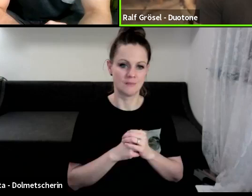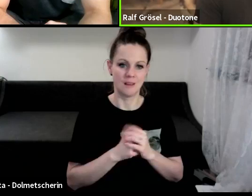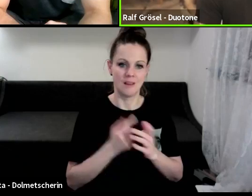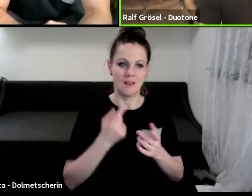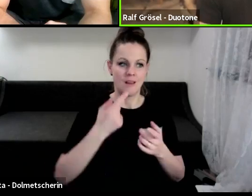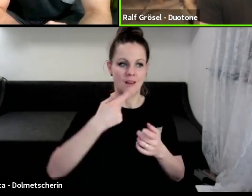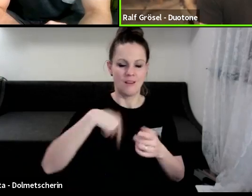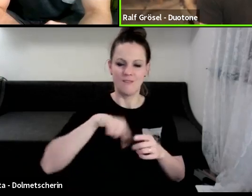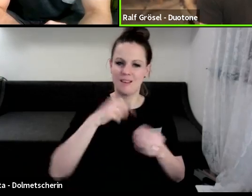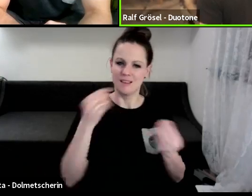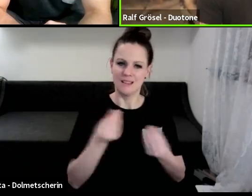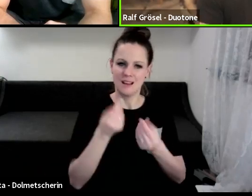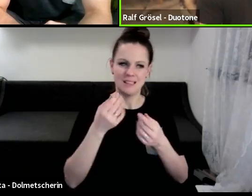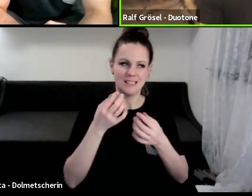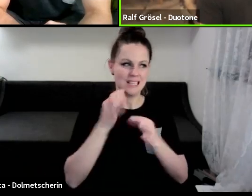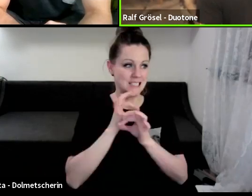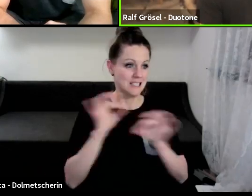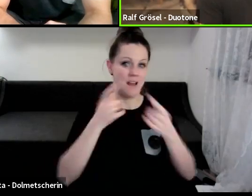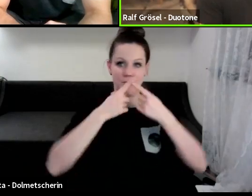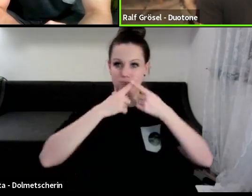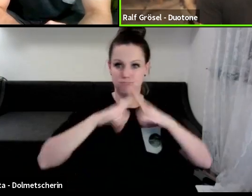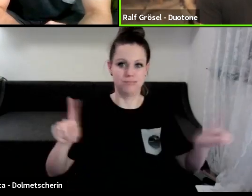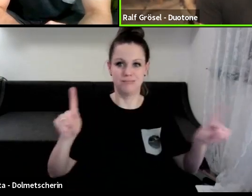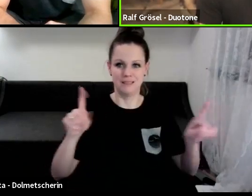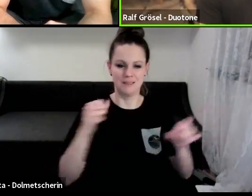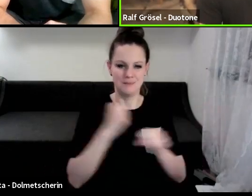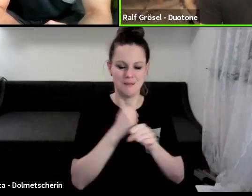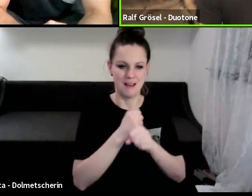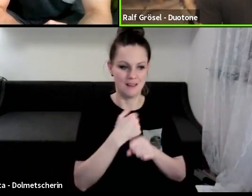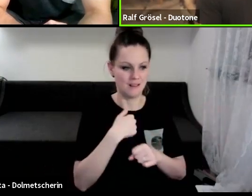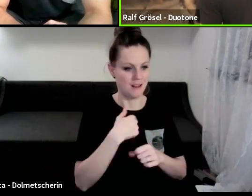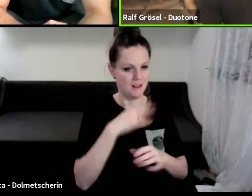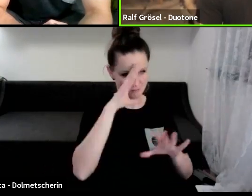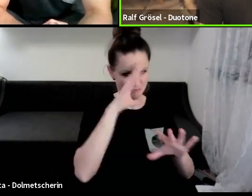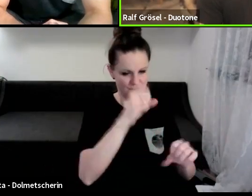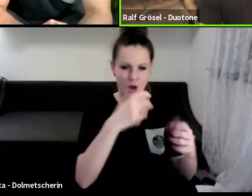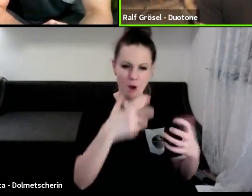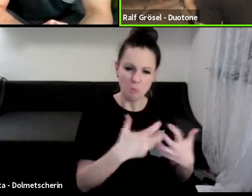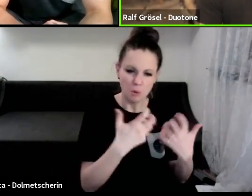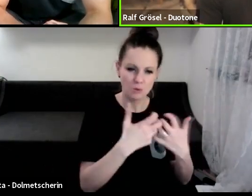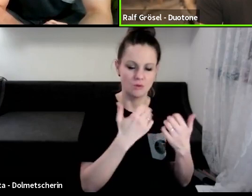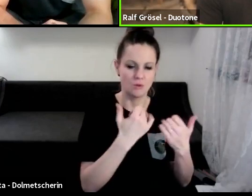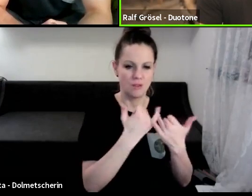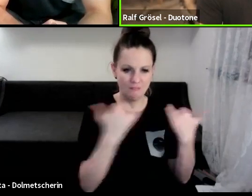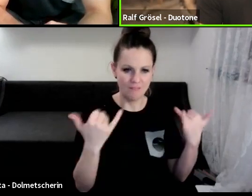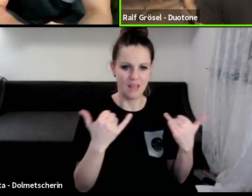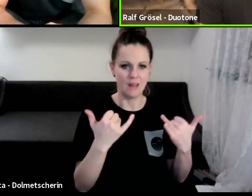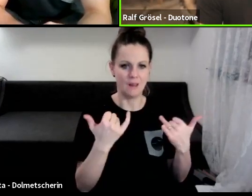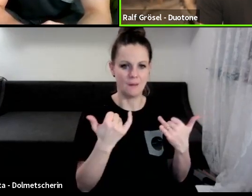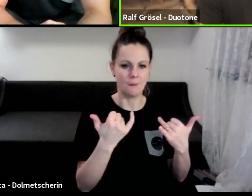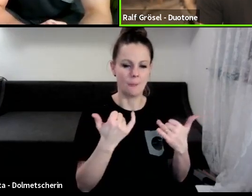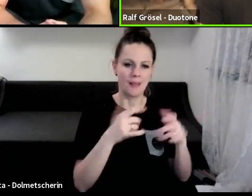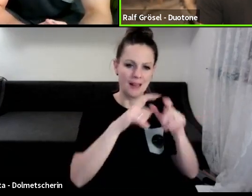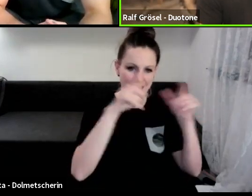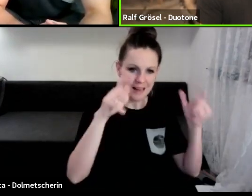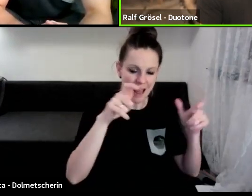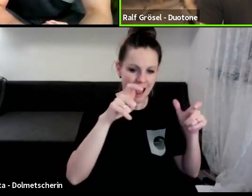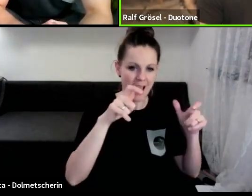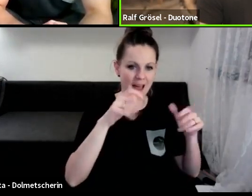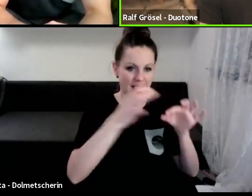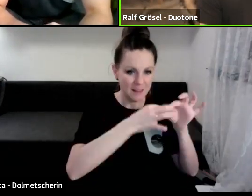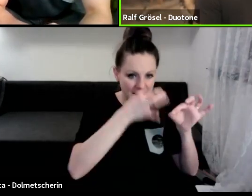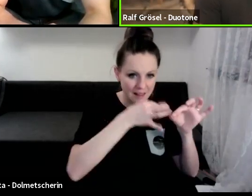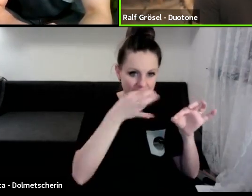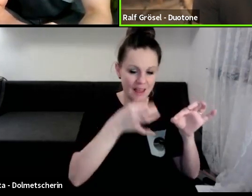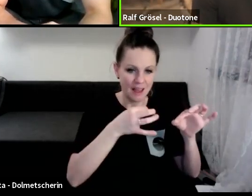interessanterweise. Ich bin ja extrem produktionsaffin. Also die ganze Art und Weise, wie der Kite entsteht, wie er zusammengenäht